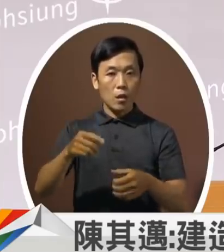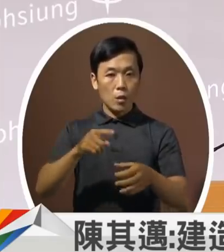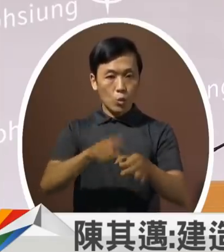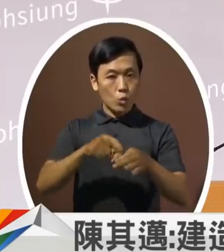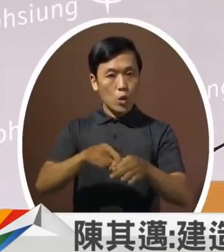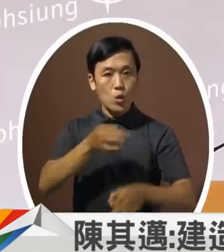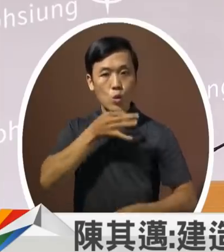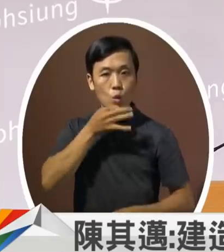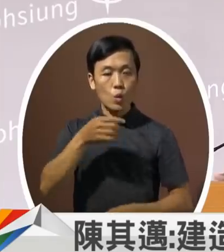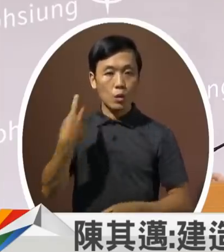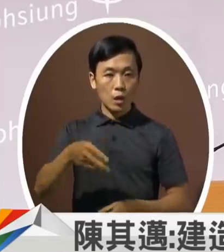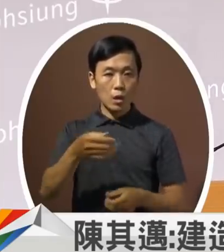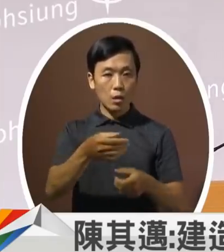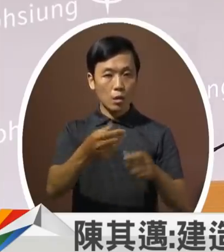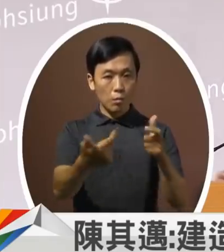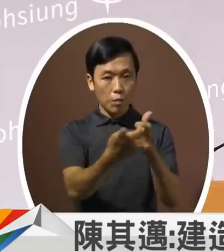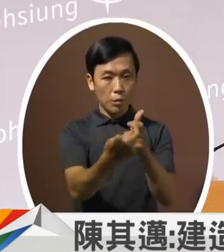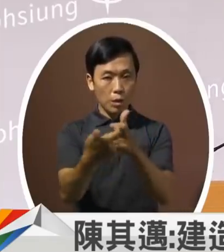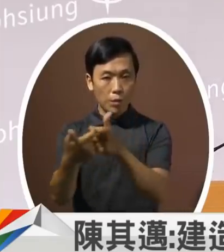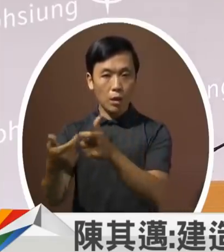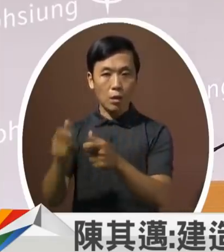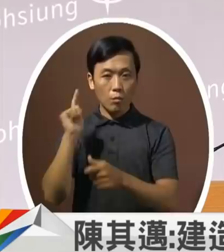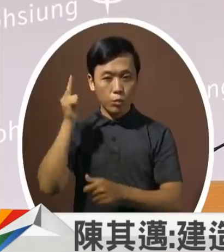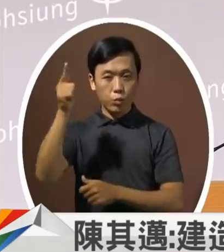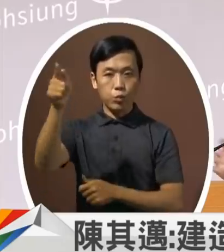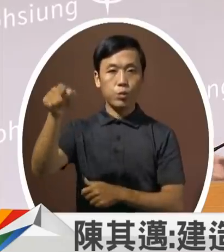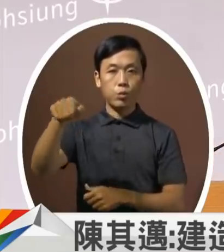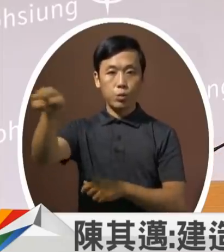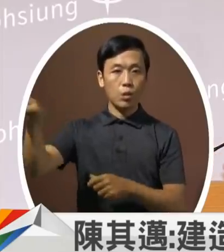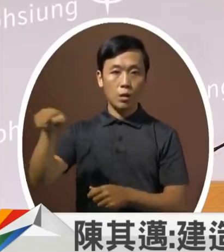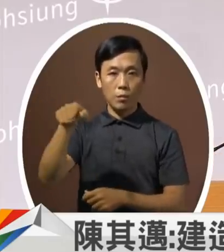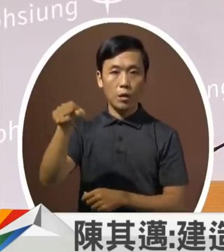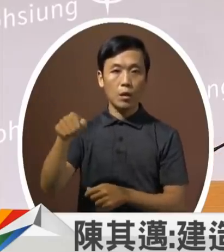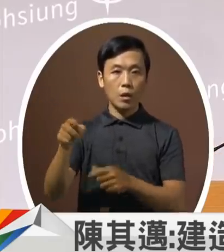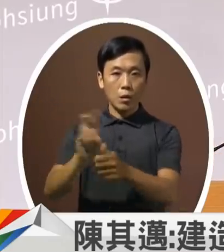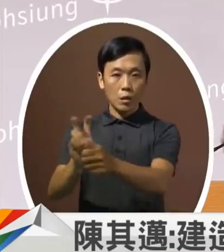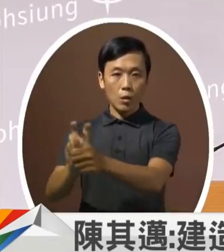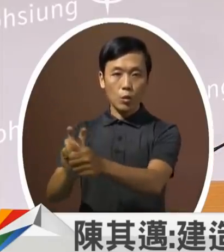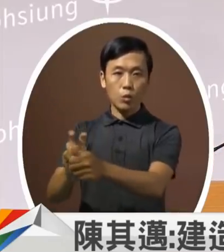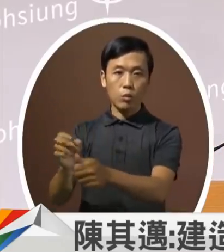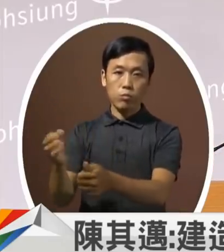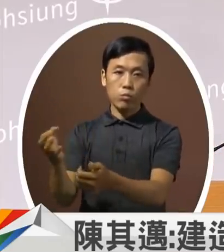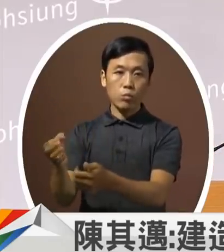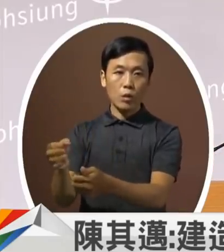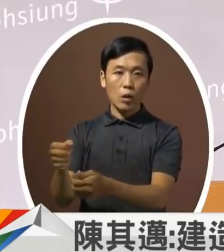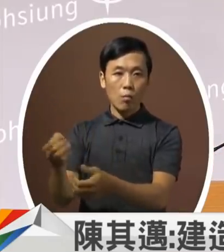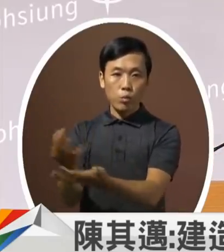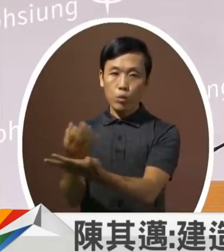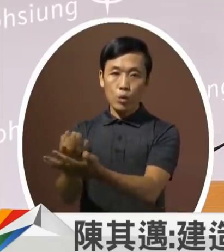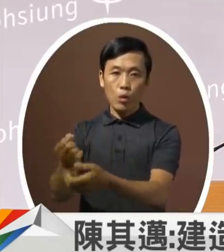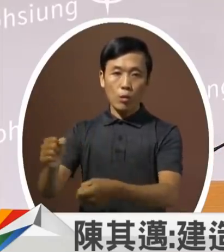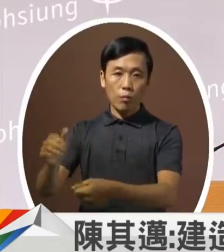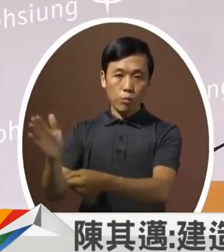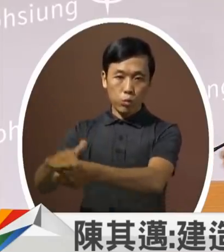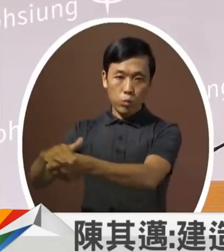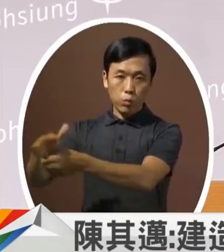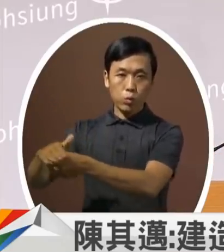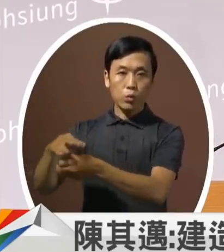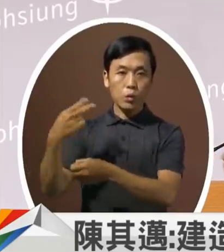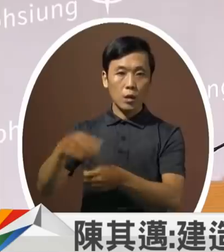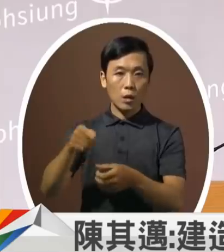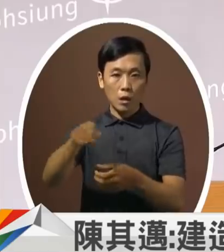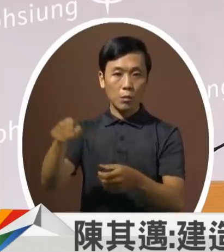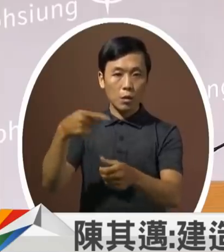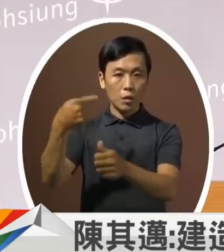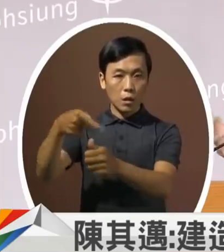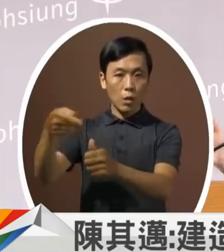我们也没和这些相关的偏乡地区因为这个照护能量的这个不足或者是在受教育的